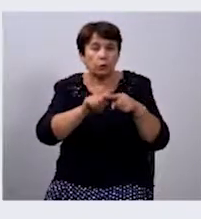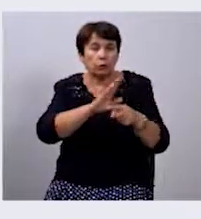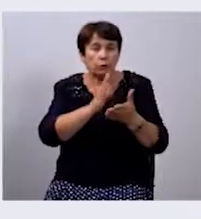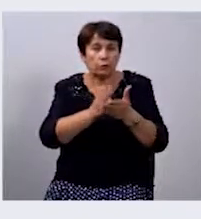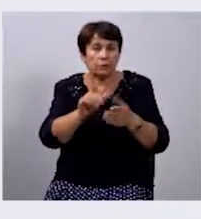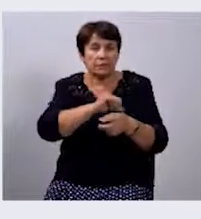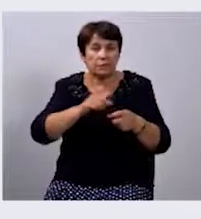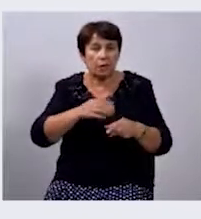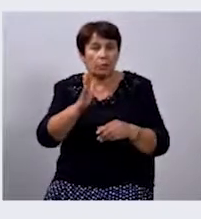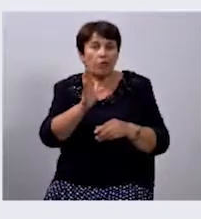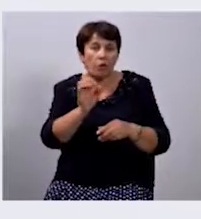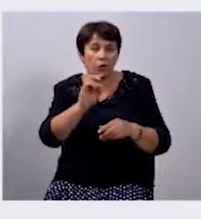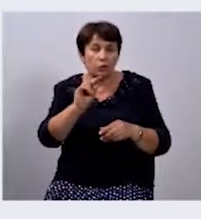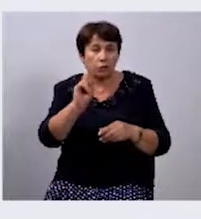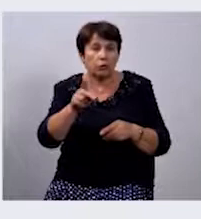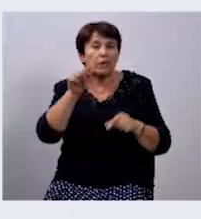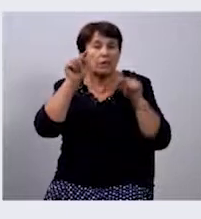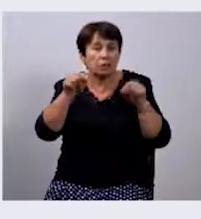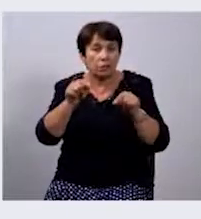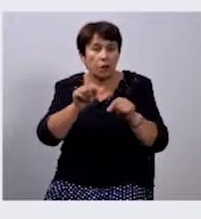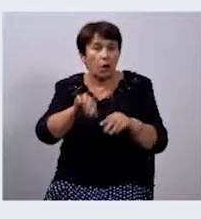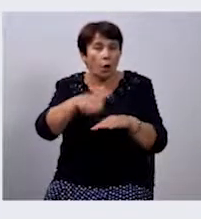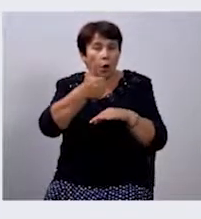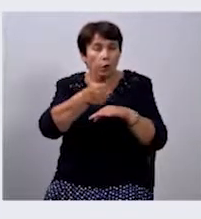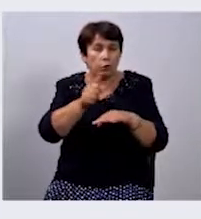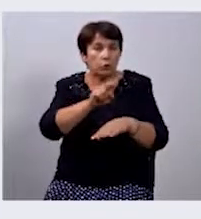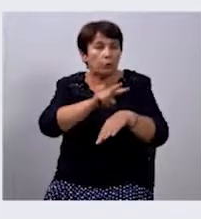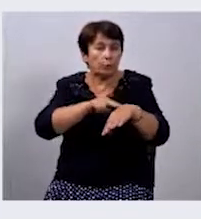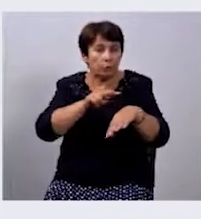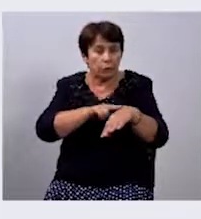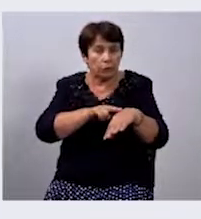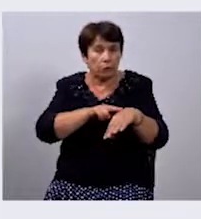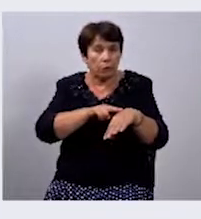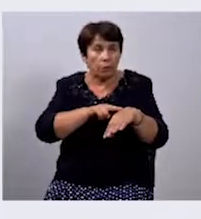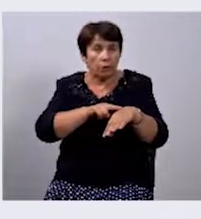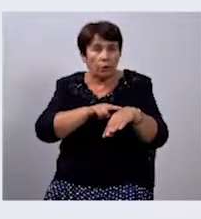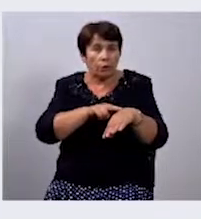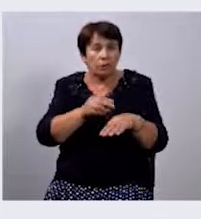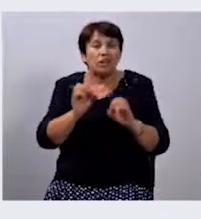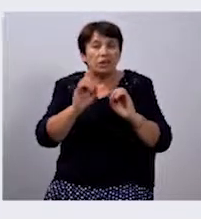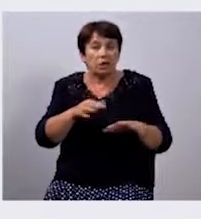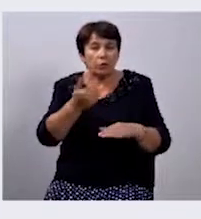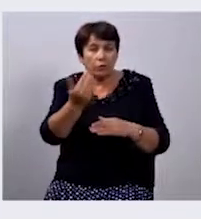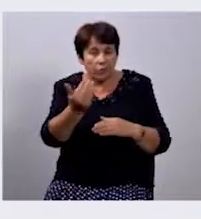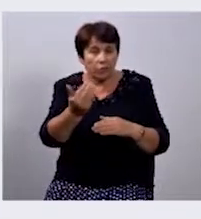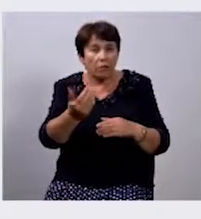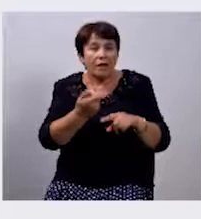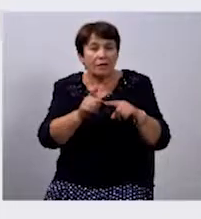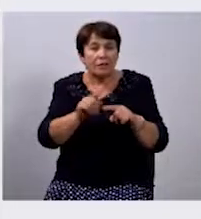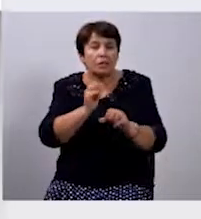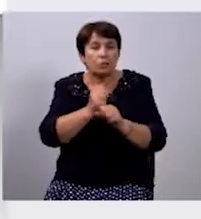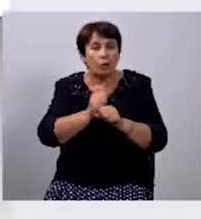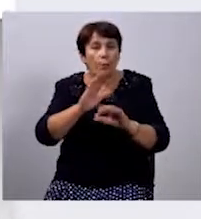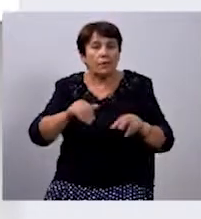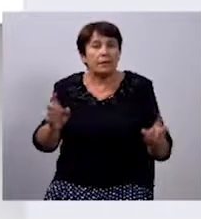саме Олександр Вовченко, який тоді очолював управління патрульної поліції, в Олені кинув її. Зробив це після